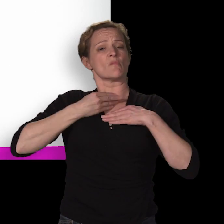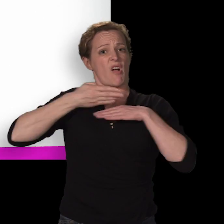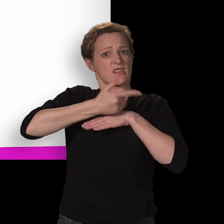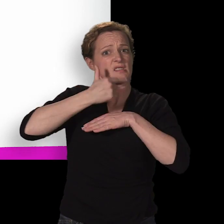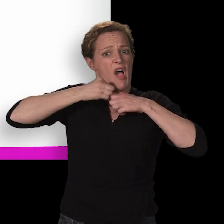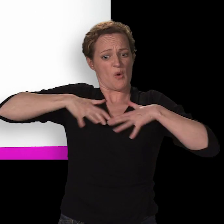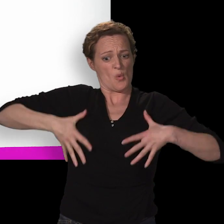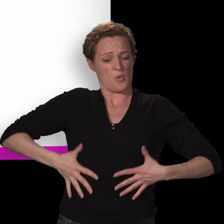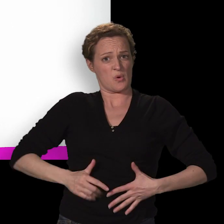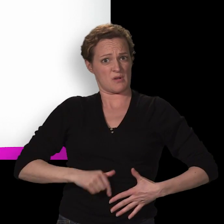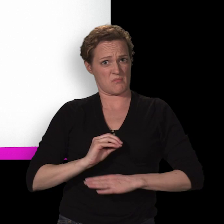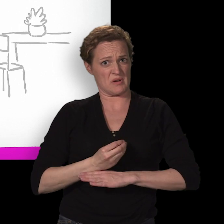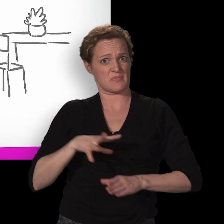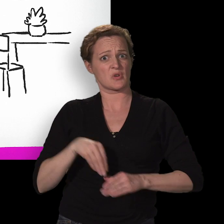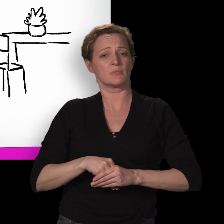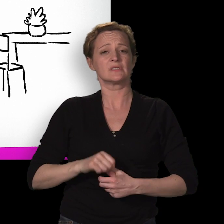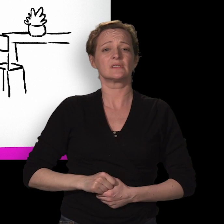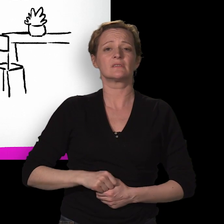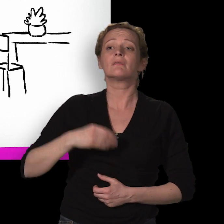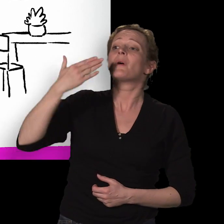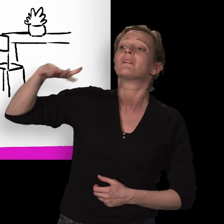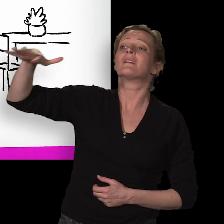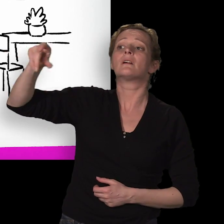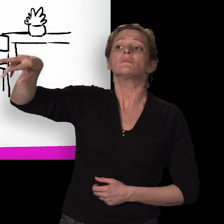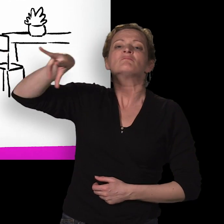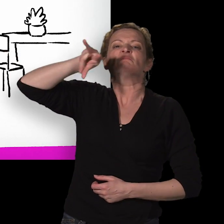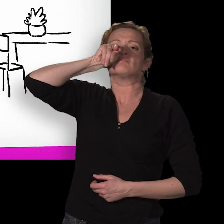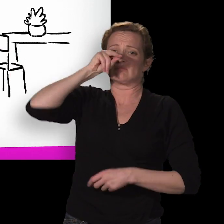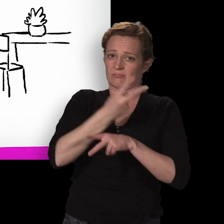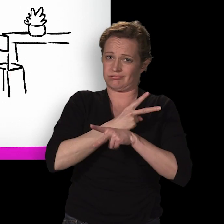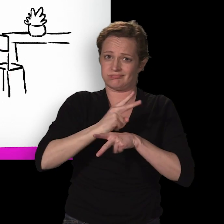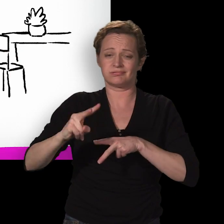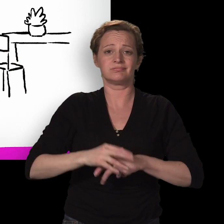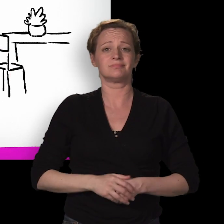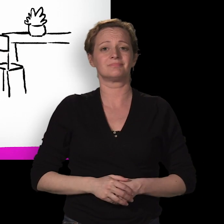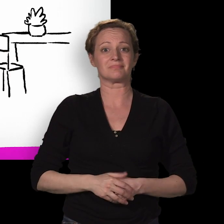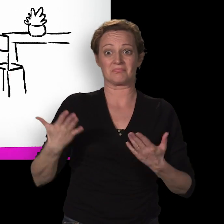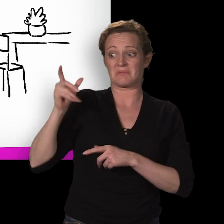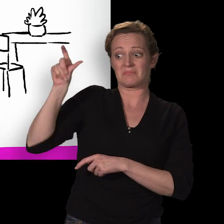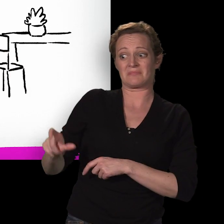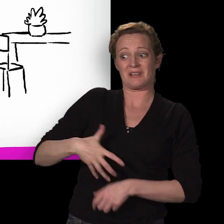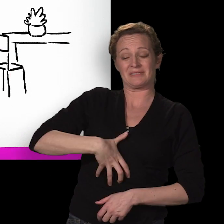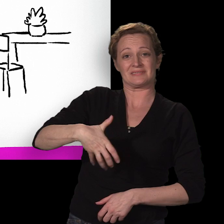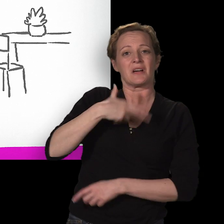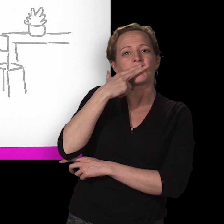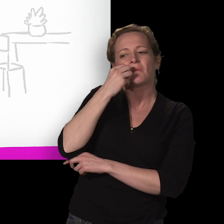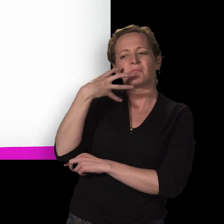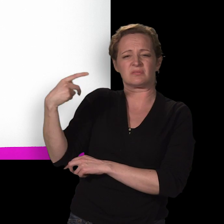puis dans le sang du bébé. Respirer la fumée des autres aussi est dangereux. On ne doit pas fumer près d'une femme enceinte.